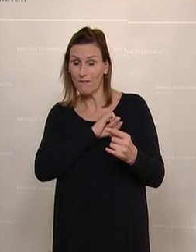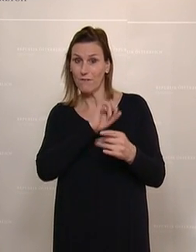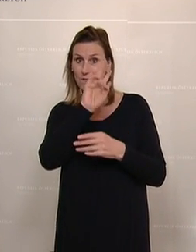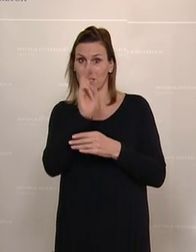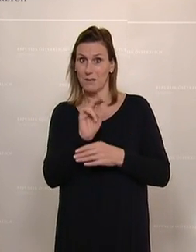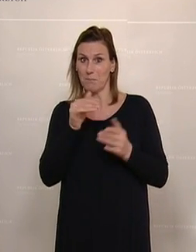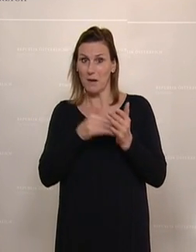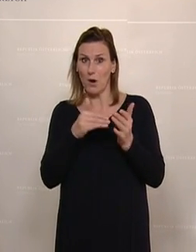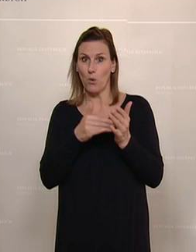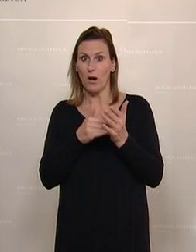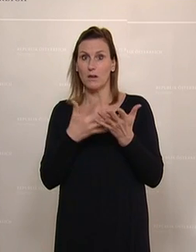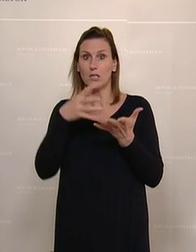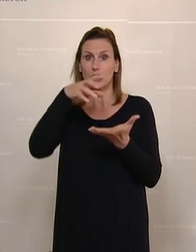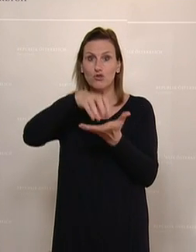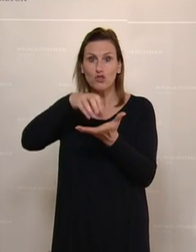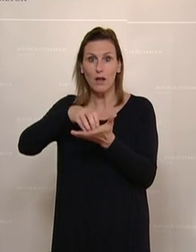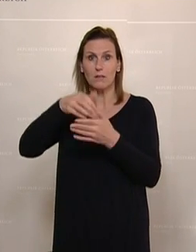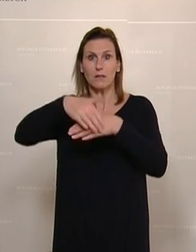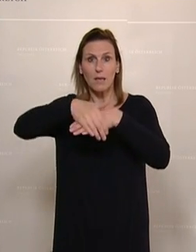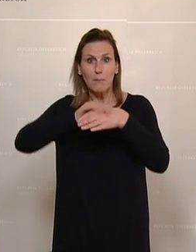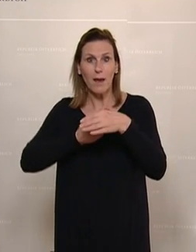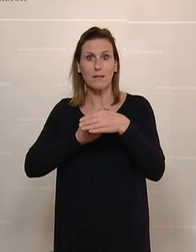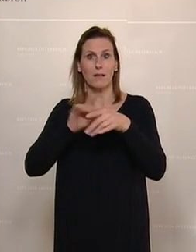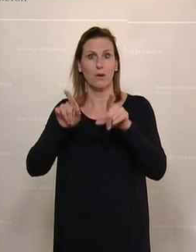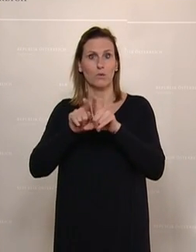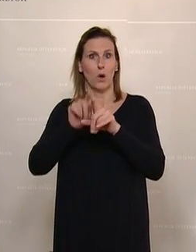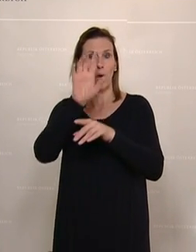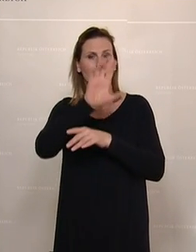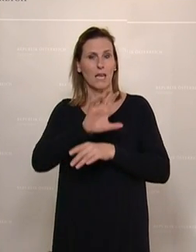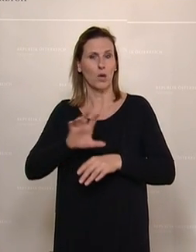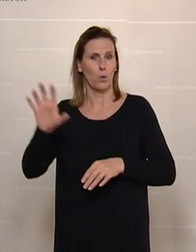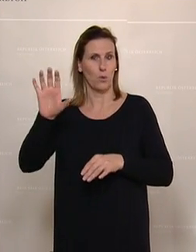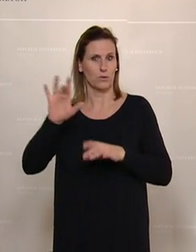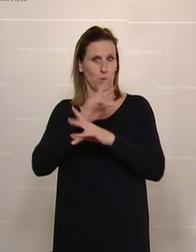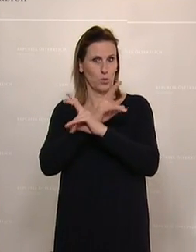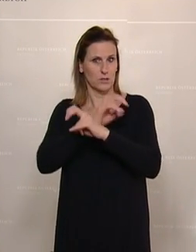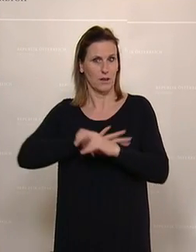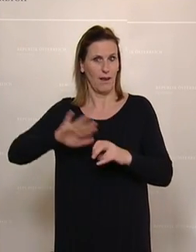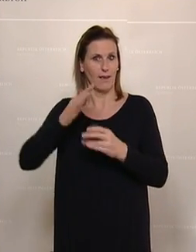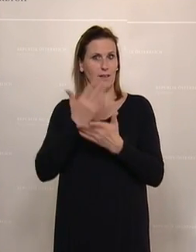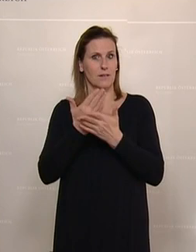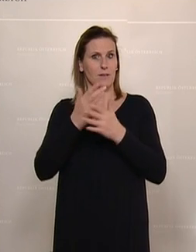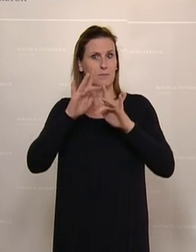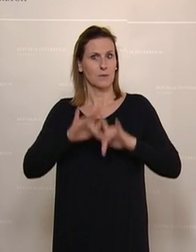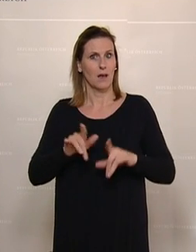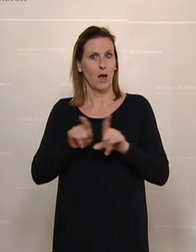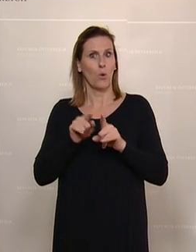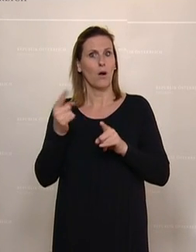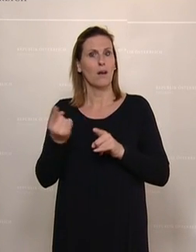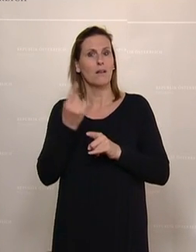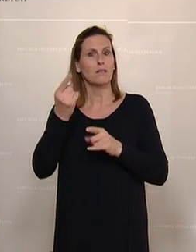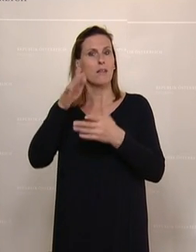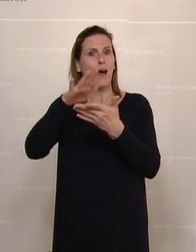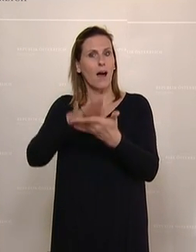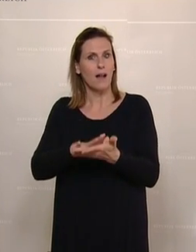braucht es die Städte, Gemeinden und die Regionen. Und daher ist auch in der nachhaltigen